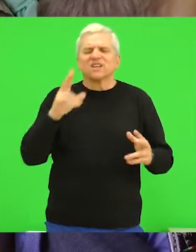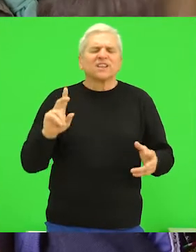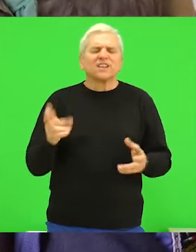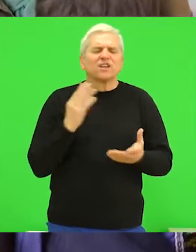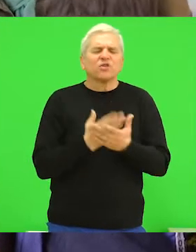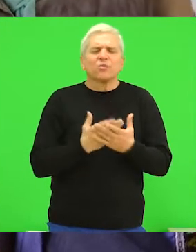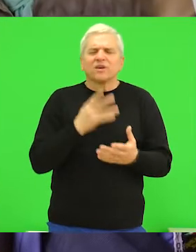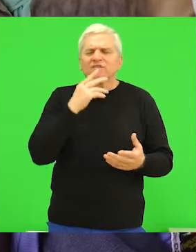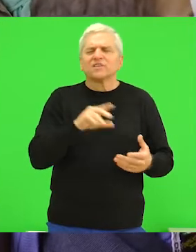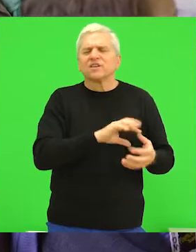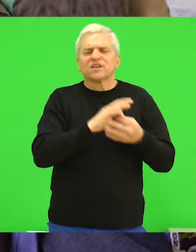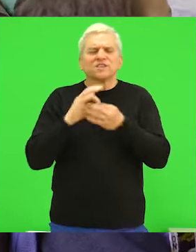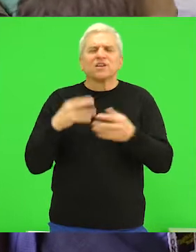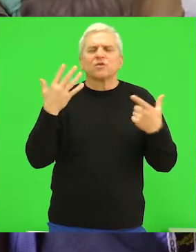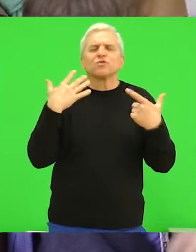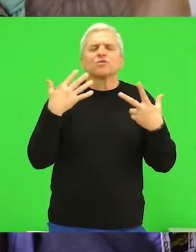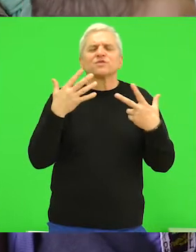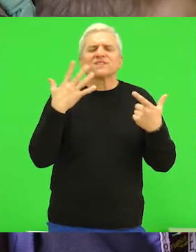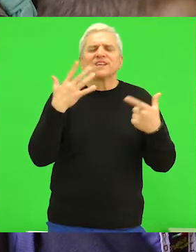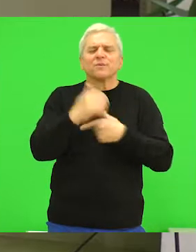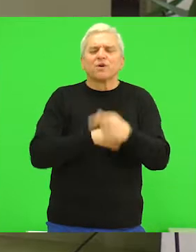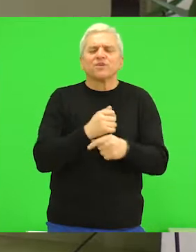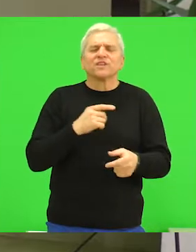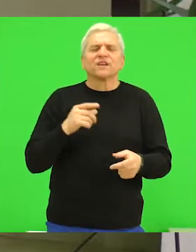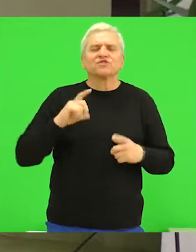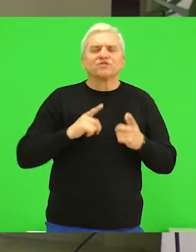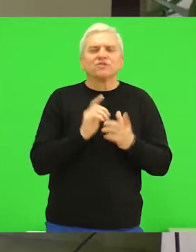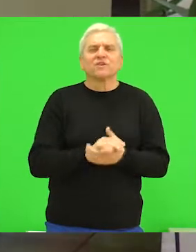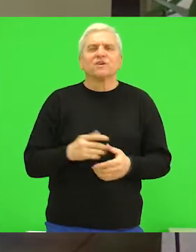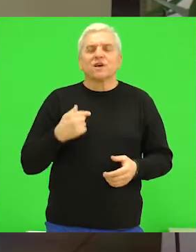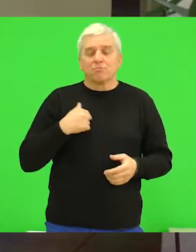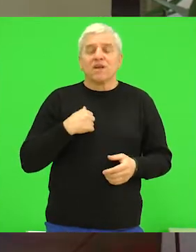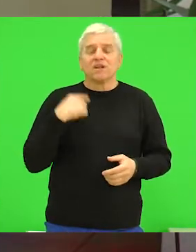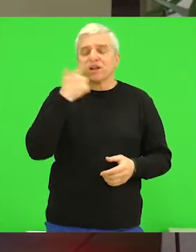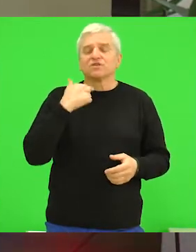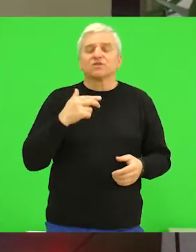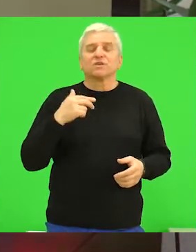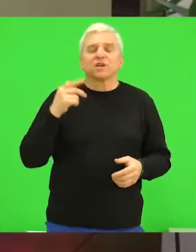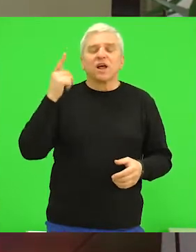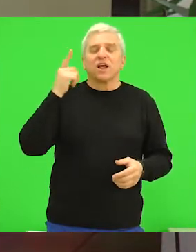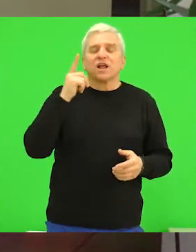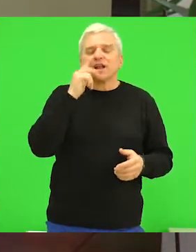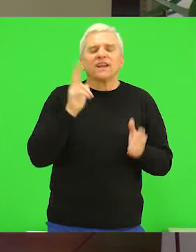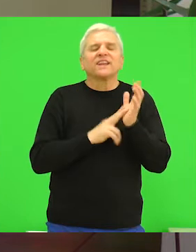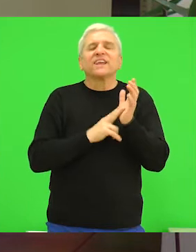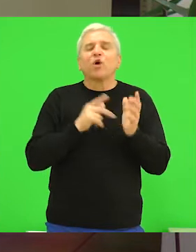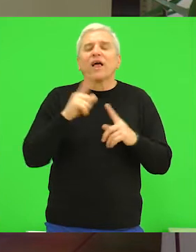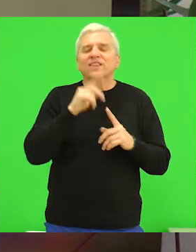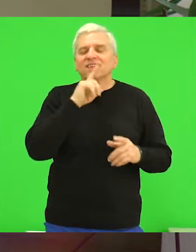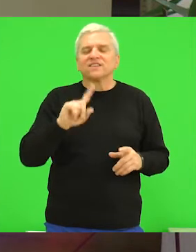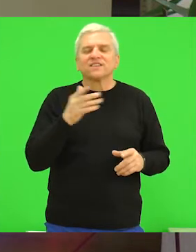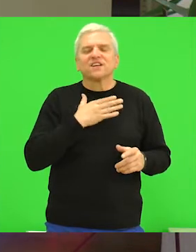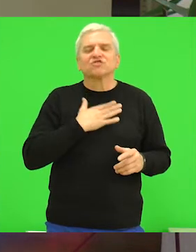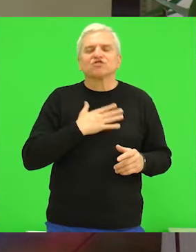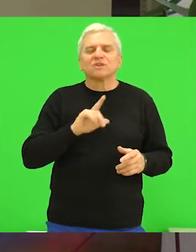susretao tokom svojih 87 godina života. Meni je Nikola Tesla pao na pamet zato što ne